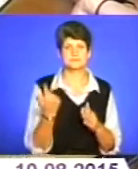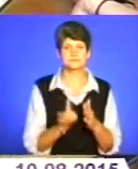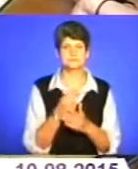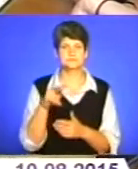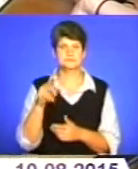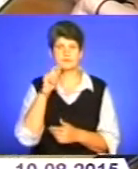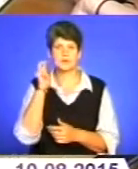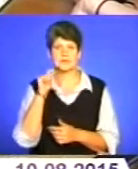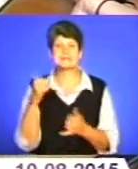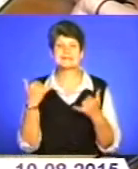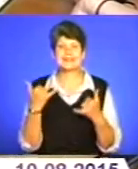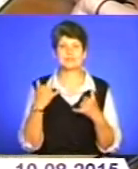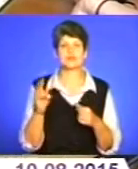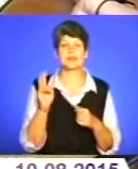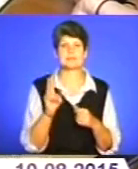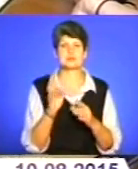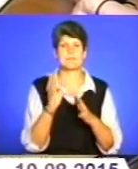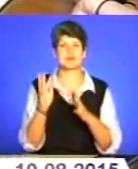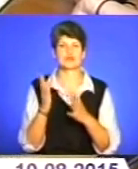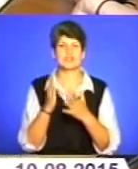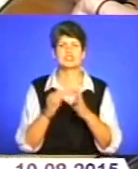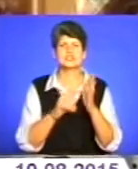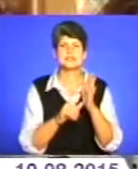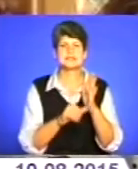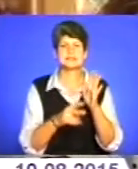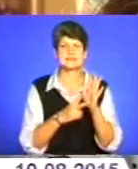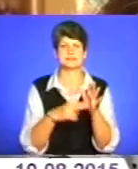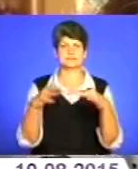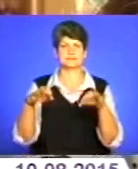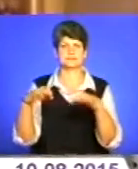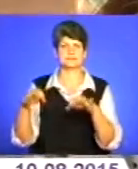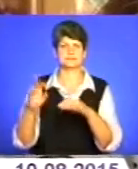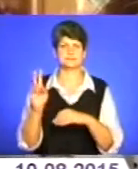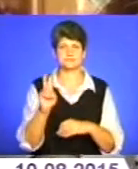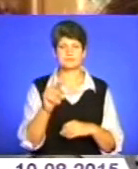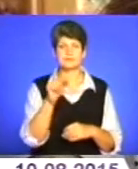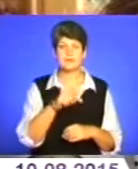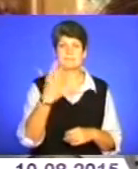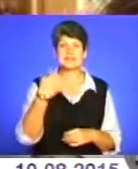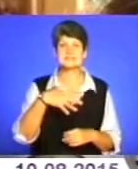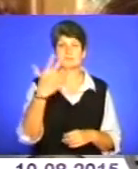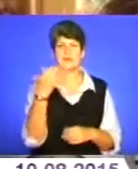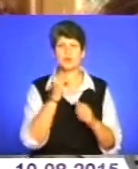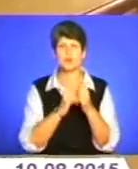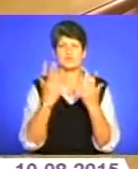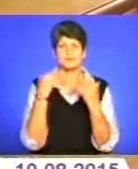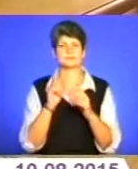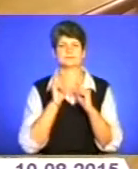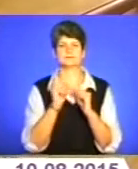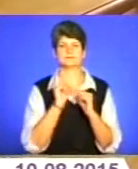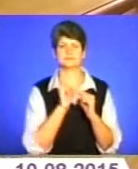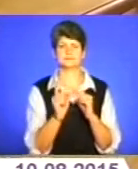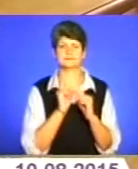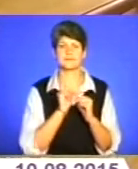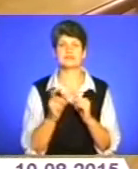Зараз у тролейбусному парку 67 транспортних одиниць. З них 55 щодень виходить на маршрути. Завдання